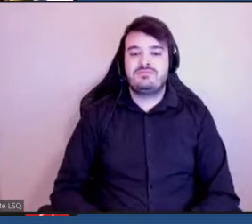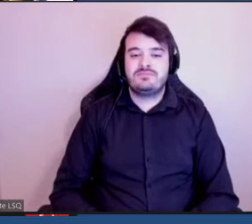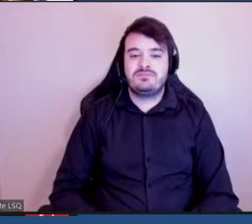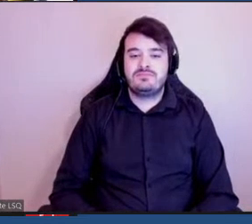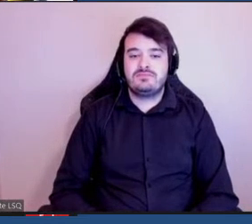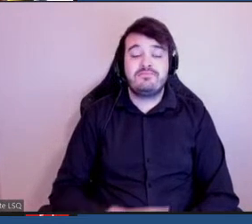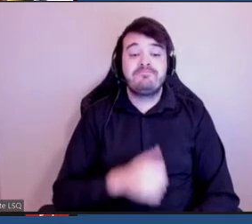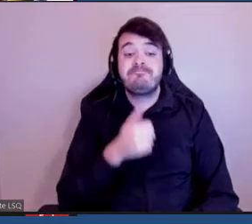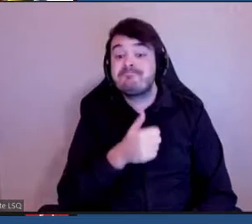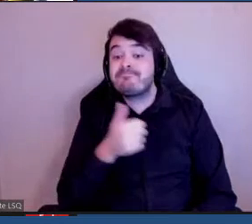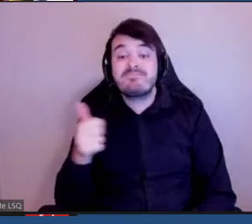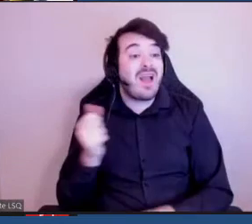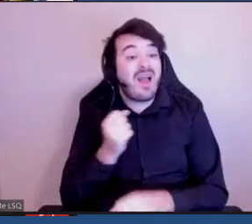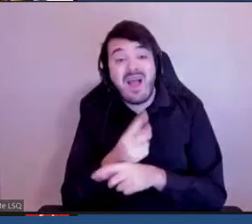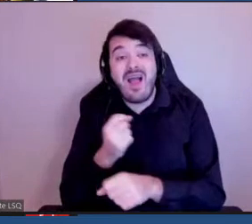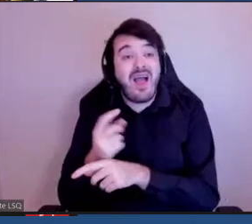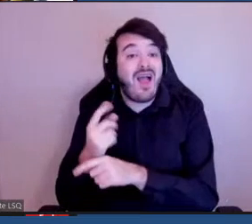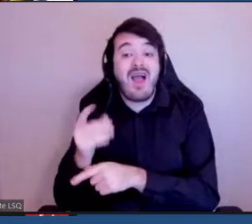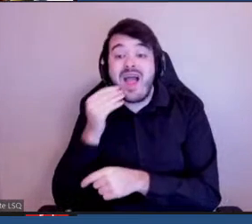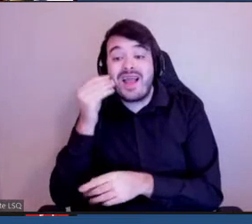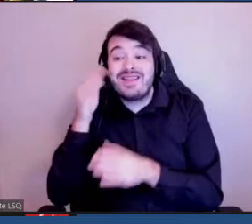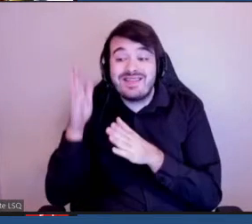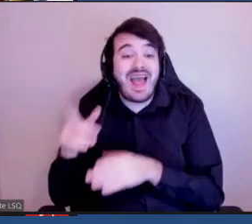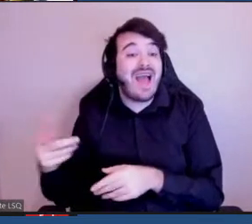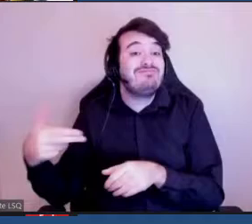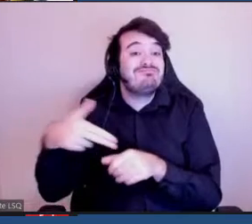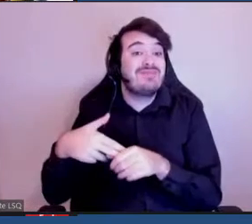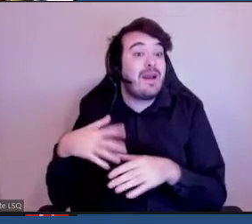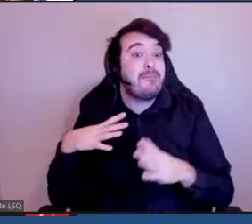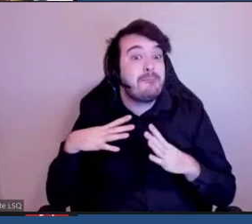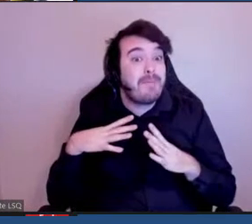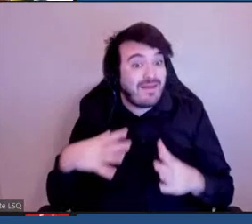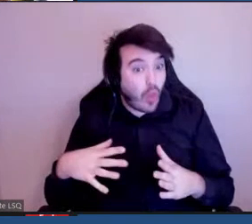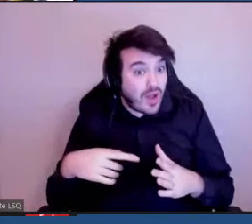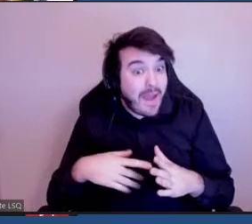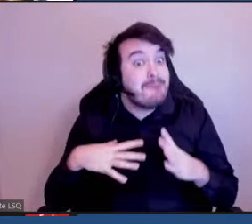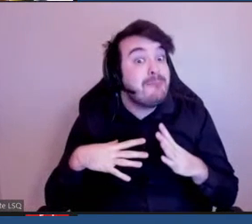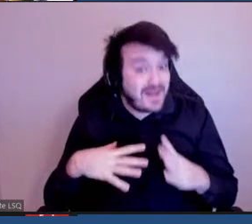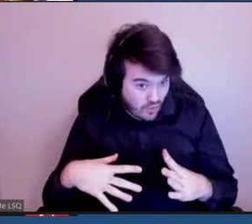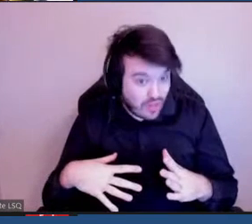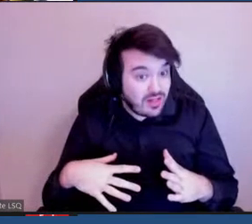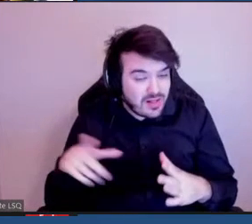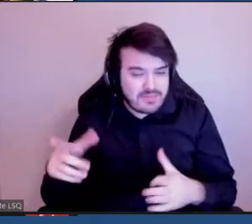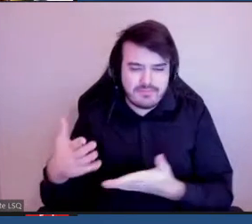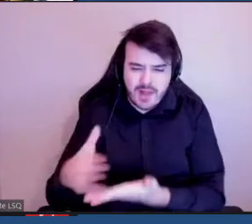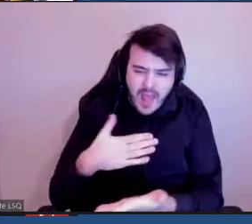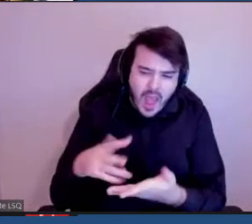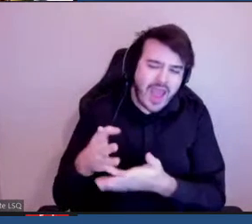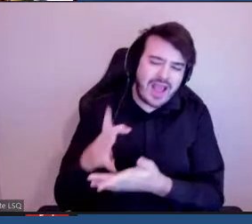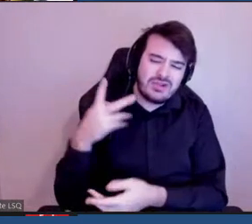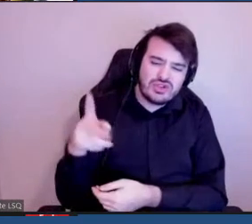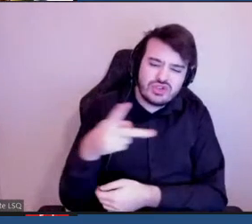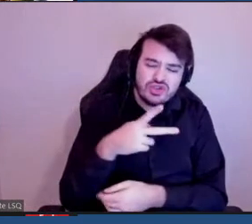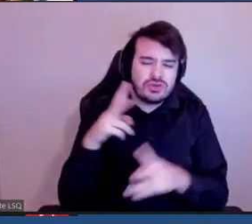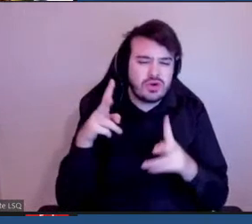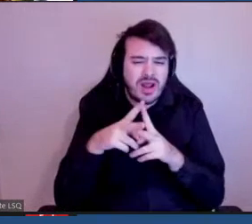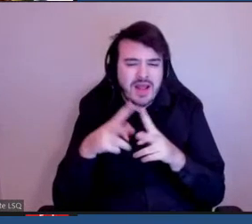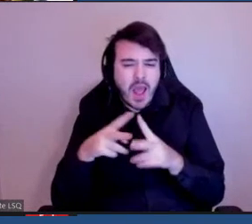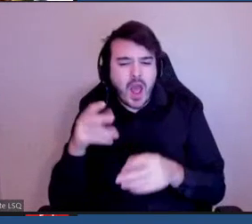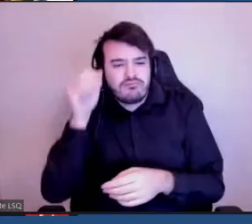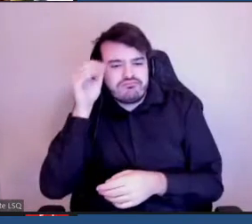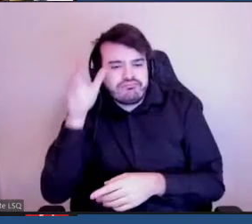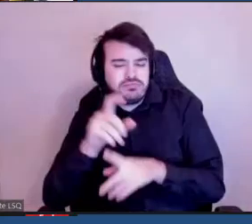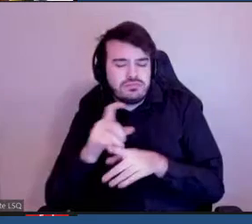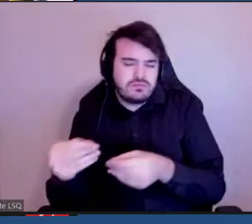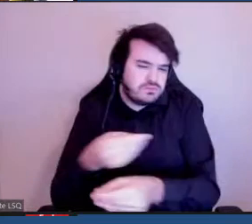Chaque année, ces résidents qui sont des bénévoles, je dis bien des bénévoles, partagent leur richesse et leur connaissance et leur expérience avec les services